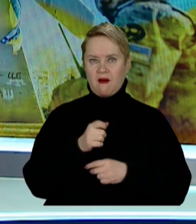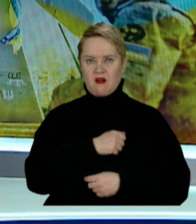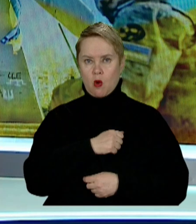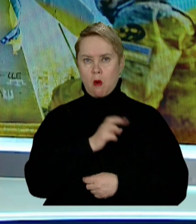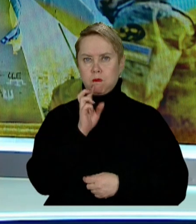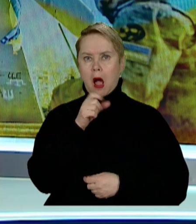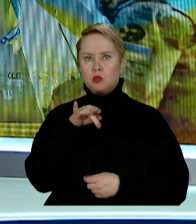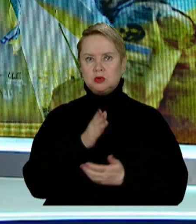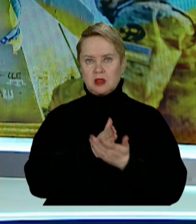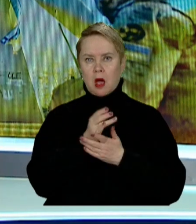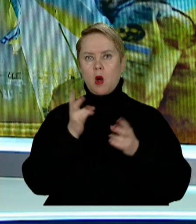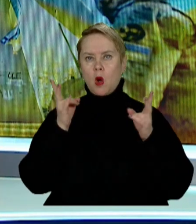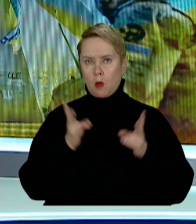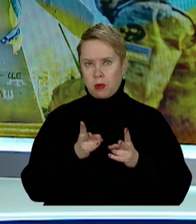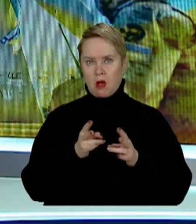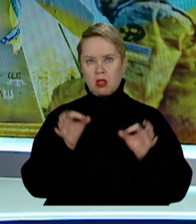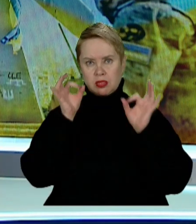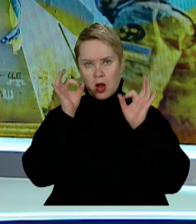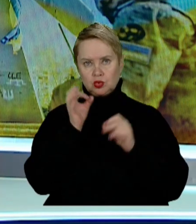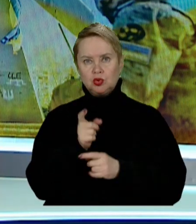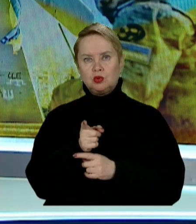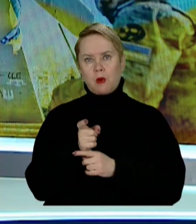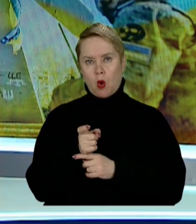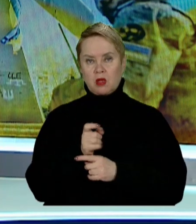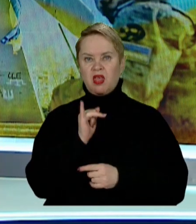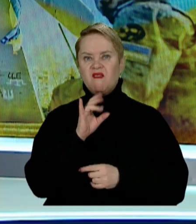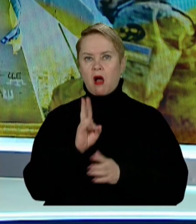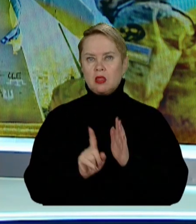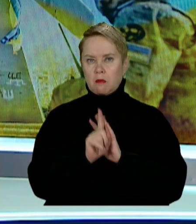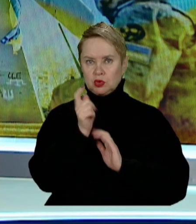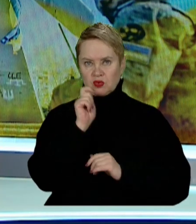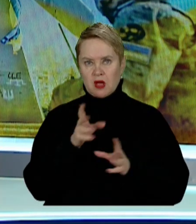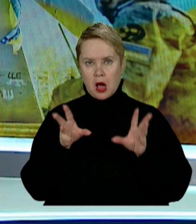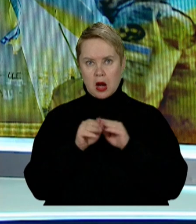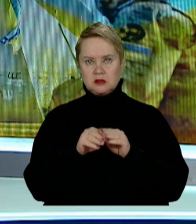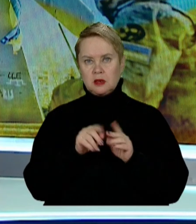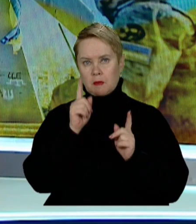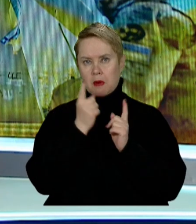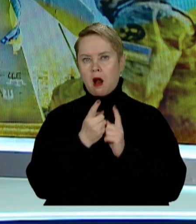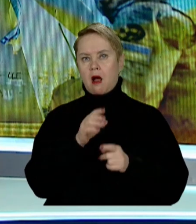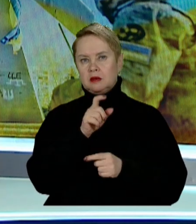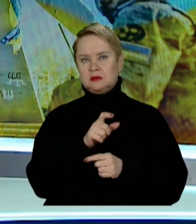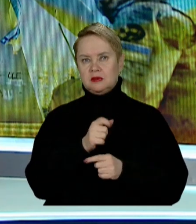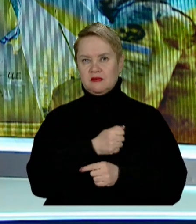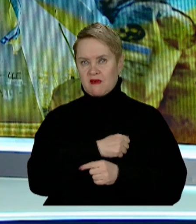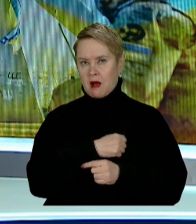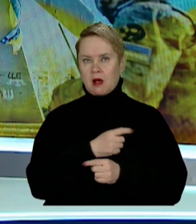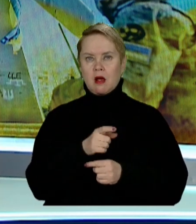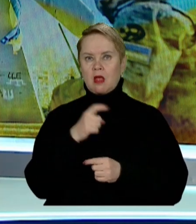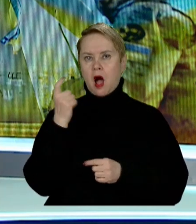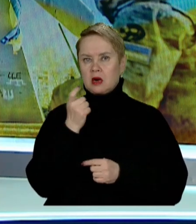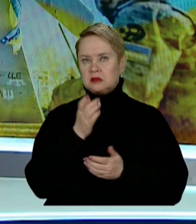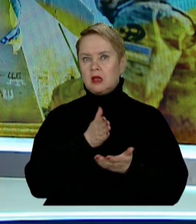Бахмутському напрямку, потребує якіснішої зброї. Іван на початку війни разом з побратимами воював проти загарбників на